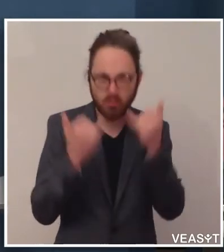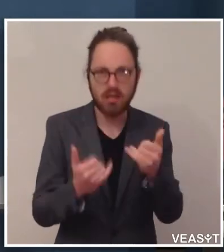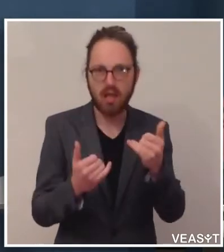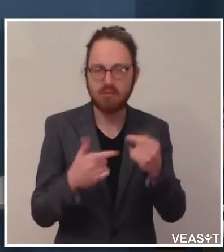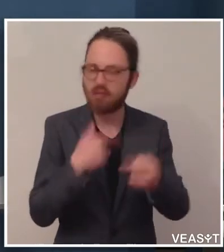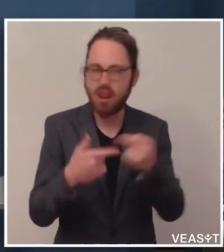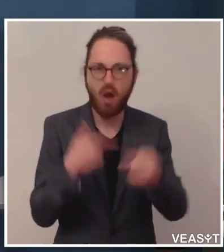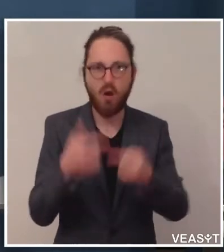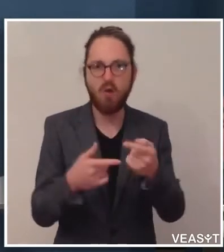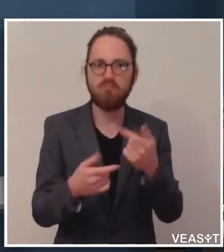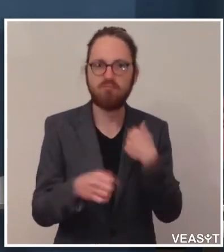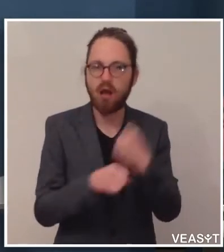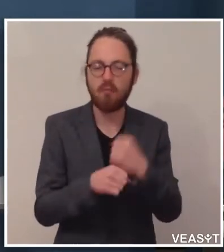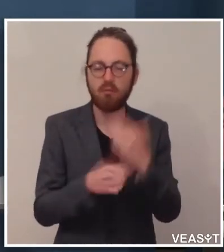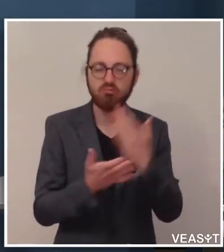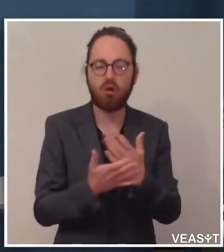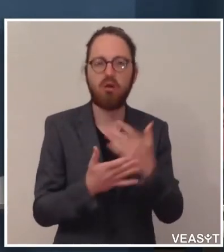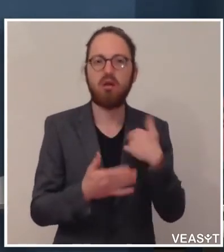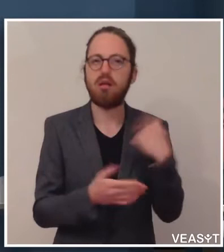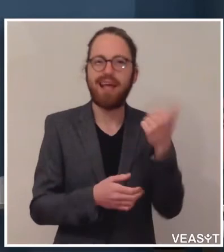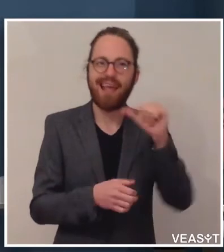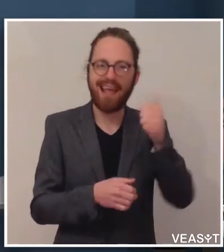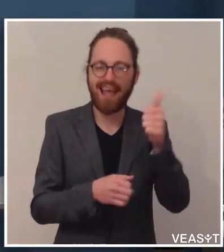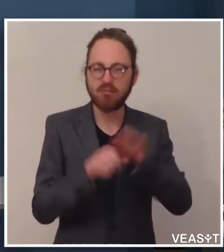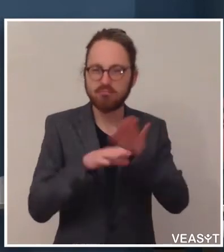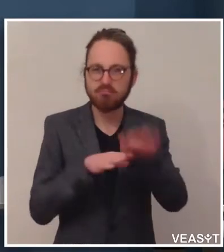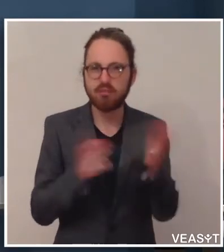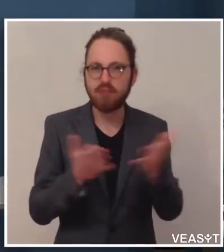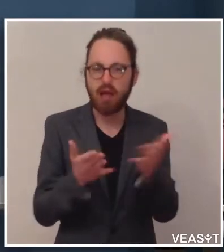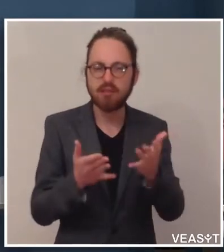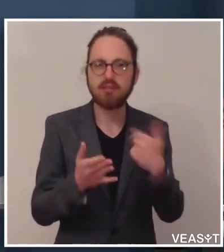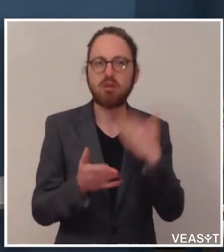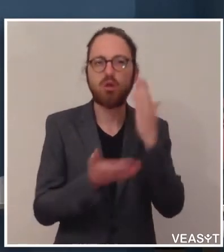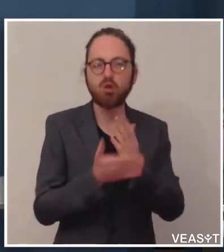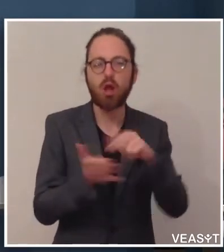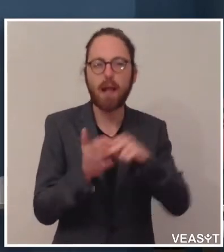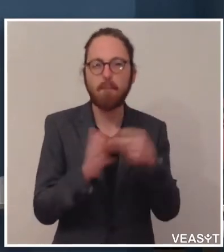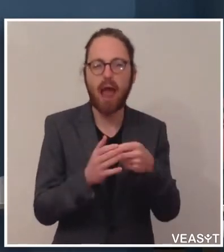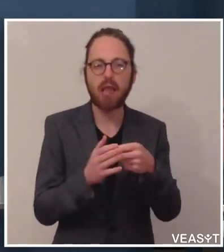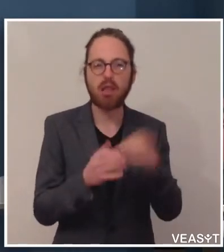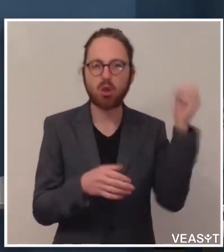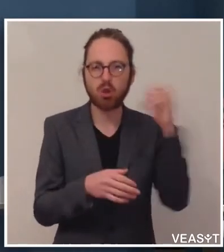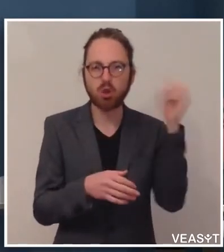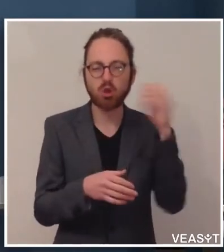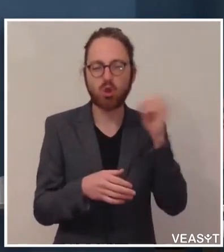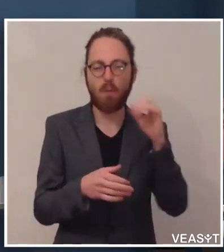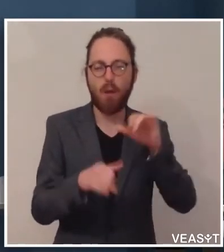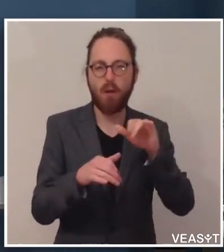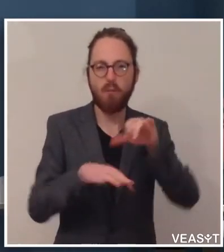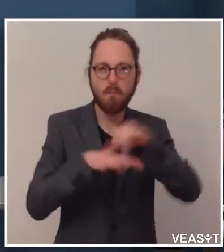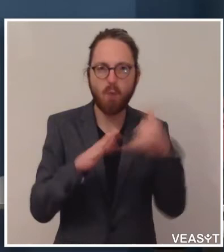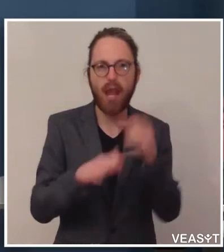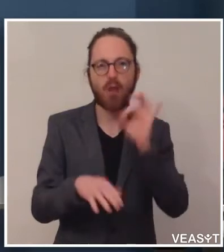auf zwei Ebenen. Die erste Ebene ist es, die schon geplanten Sommerprojekte für 50.000 Kinder nach den neuen